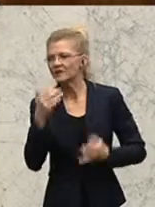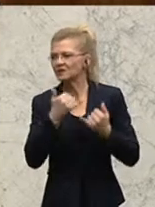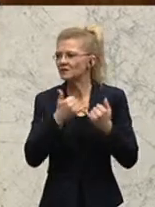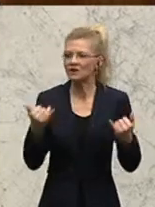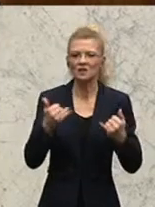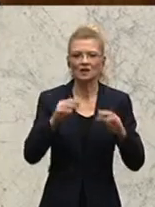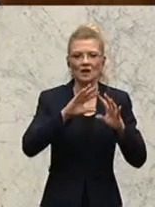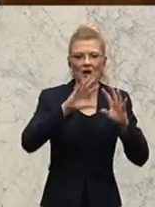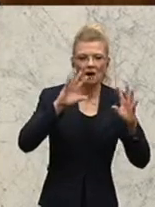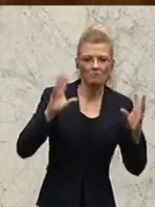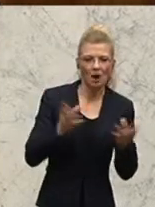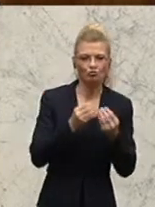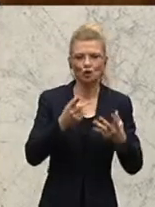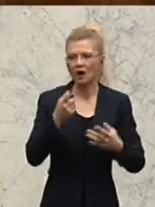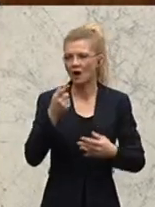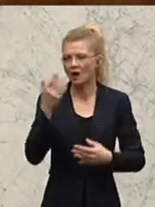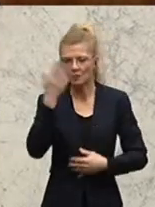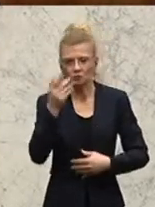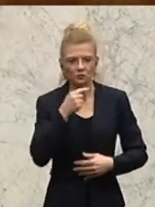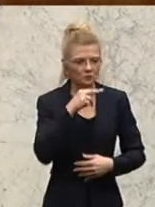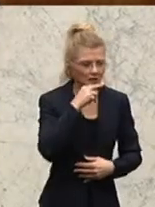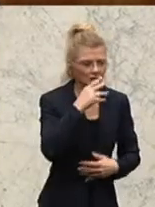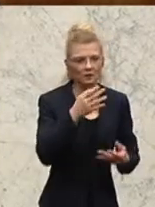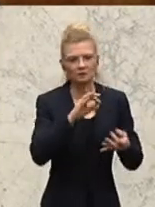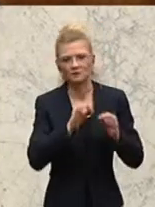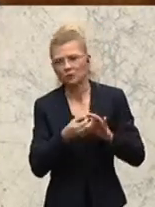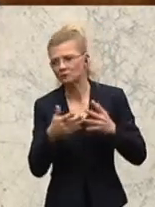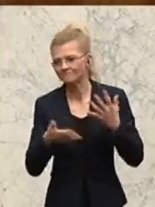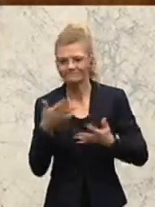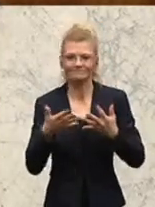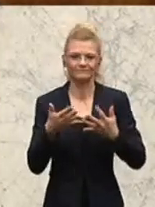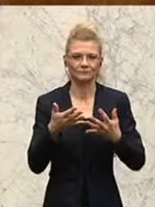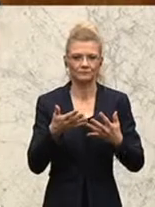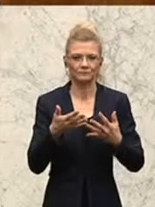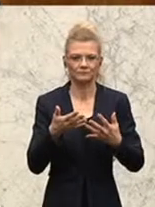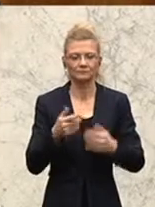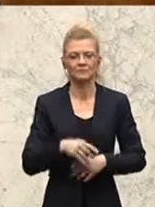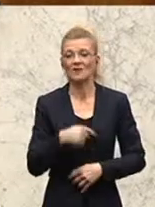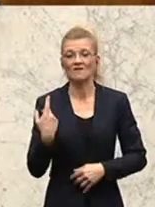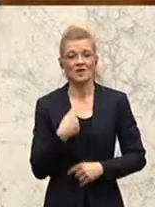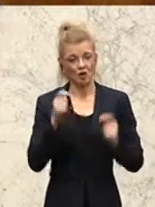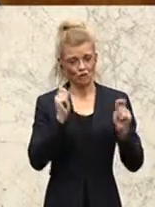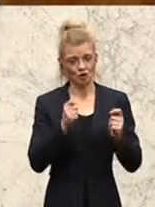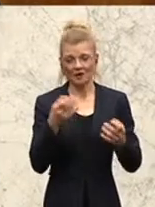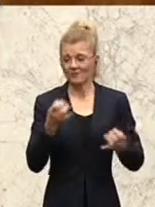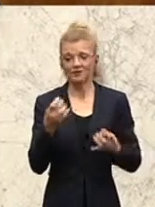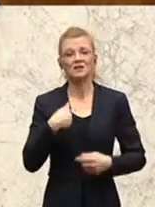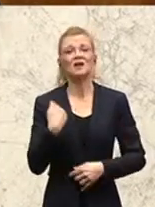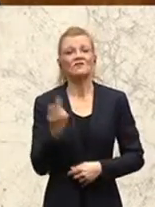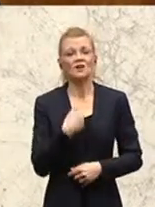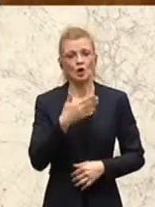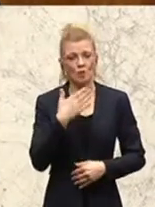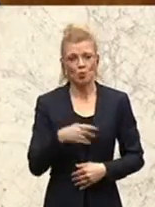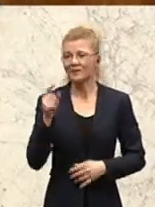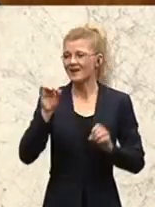Pauschalierungen, Diffamierungen, Abstand zu nehmen in weiterer Folge. Unser Vorschlag ist, dass wir tatsächlich die Lehrerinnen und Lehrer an den Schulen